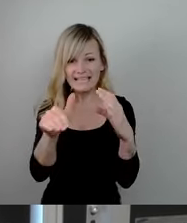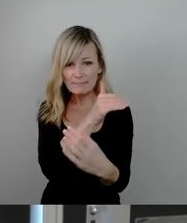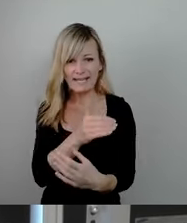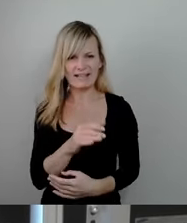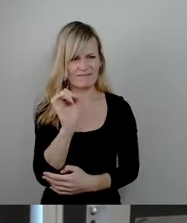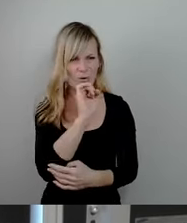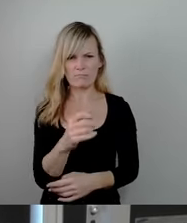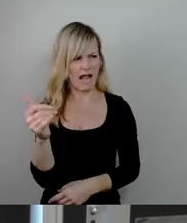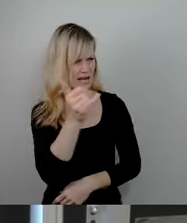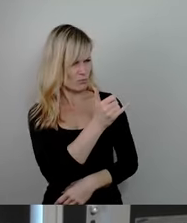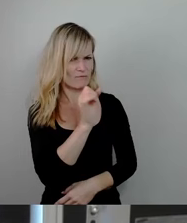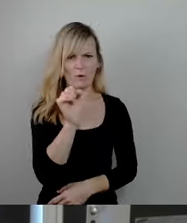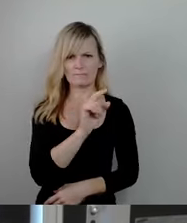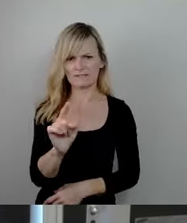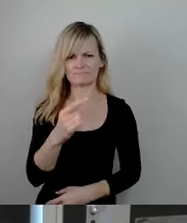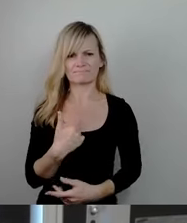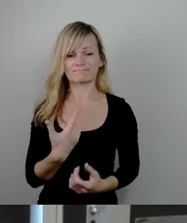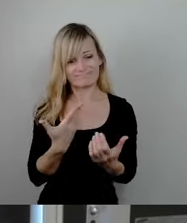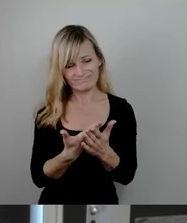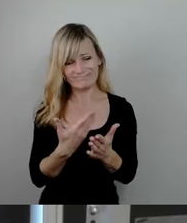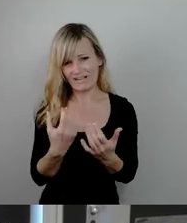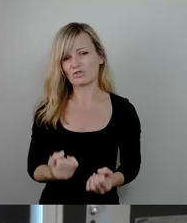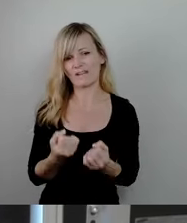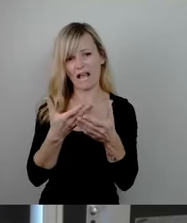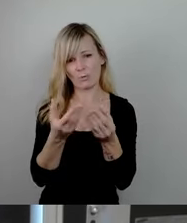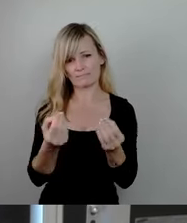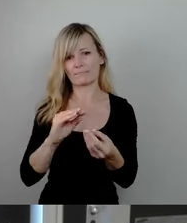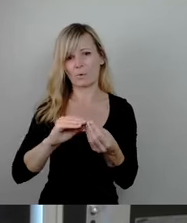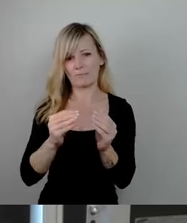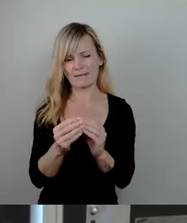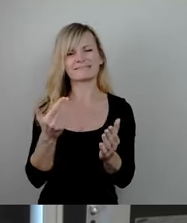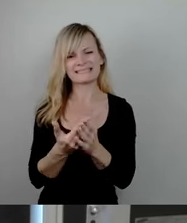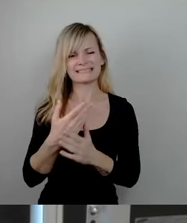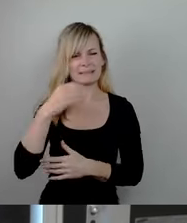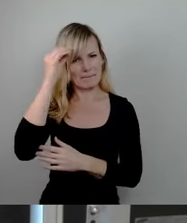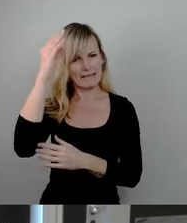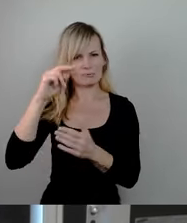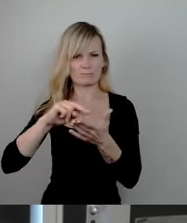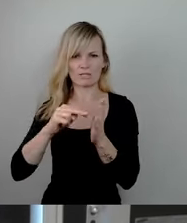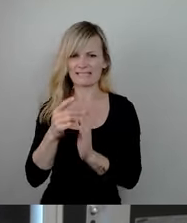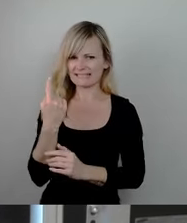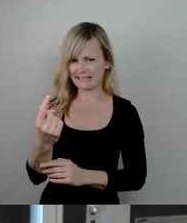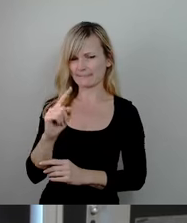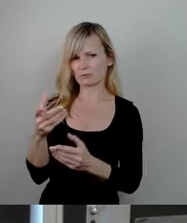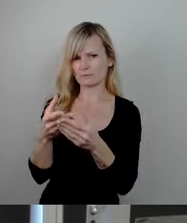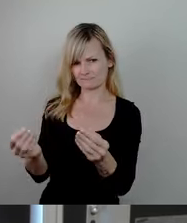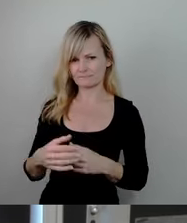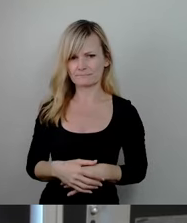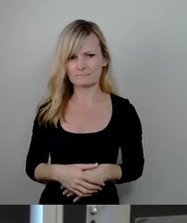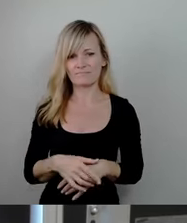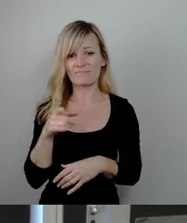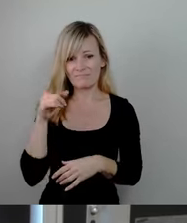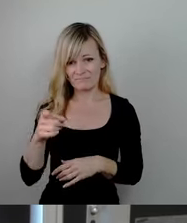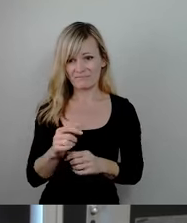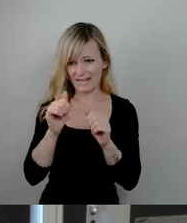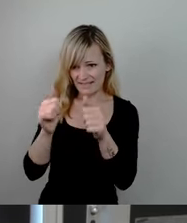ist ein polizeilich schwer zu lösendes Problem, klingt mir eher nach Bildungspolitik. Dass dem Trottel damit geholfen sei, wenn er die